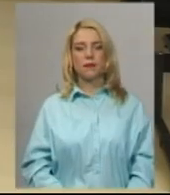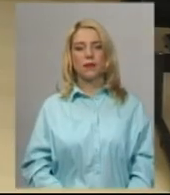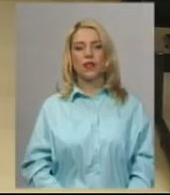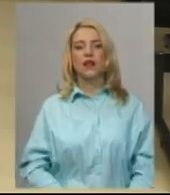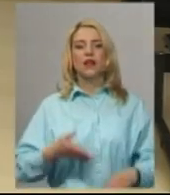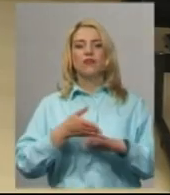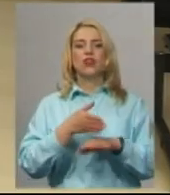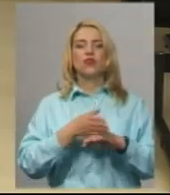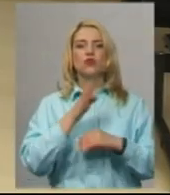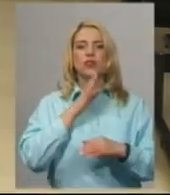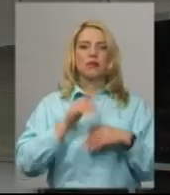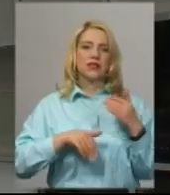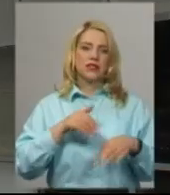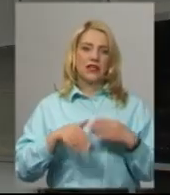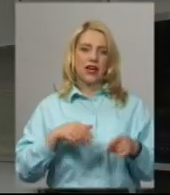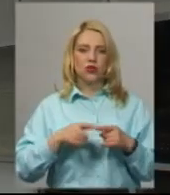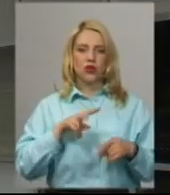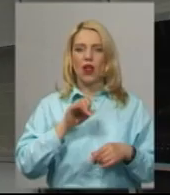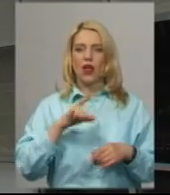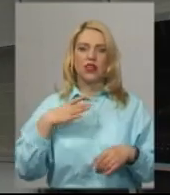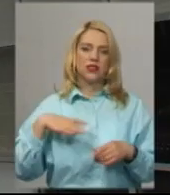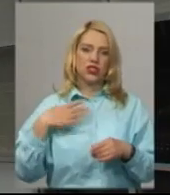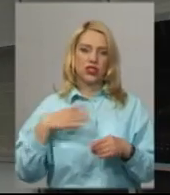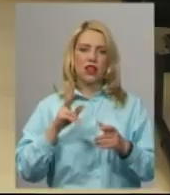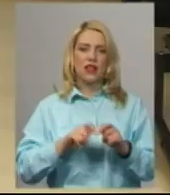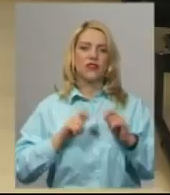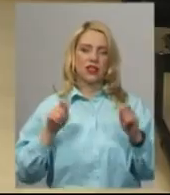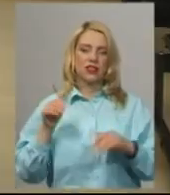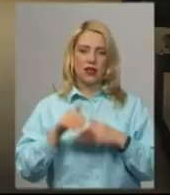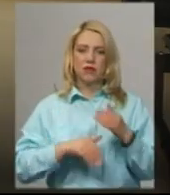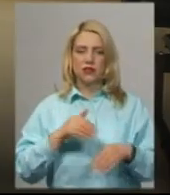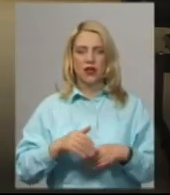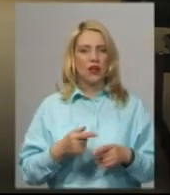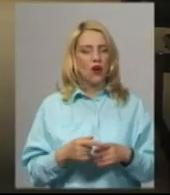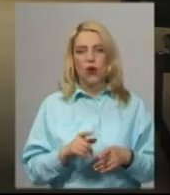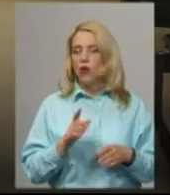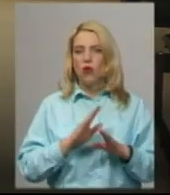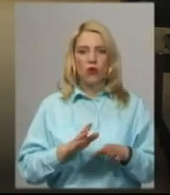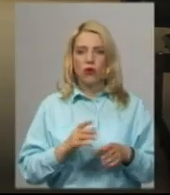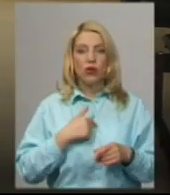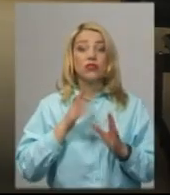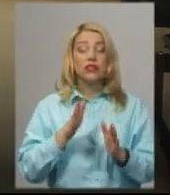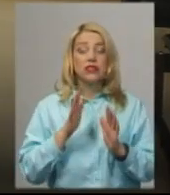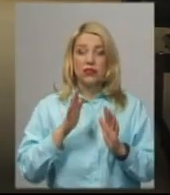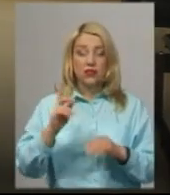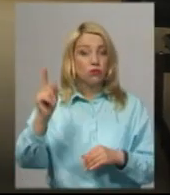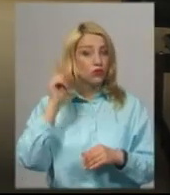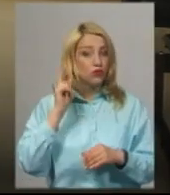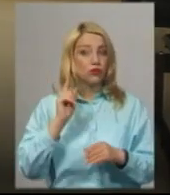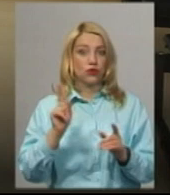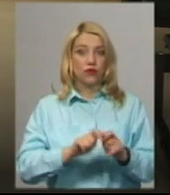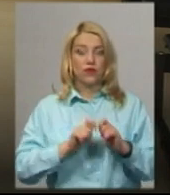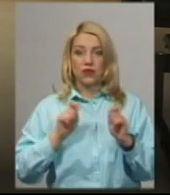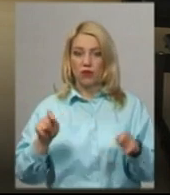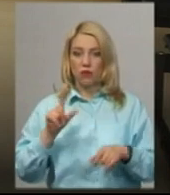Відвідувачка басейну Лариса Ліскова з нетріпінням очікувала на відкриття басейну. До слова, як таки почула, що вже відкривається, в